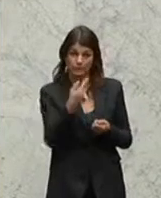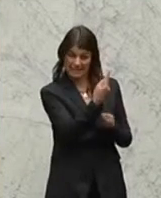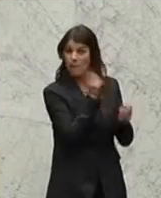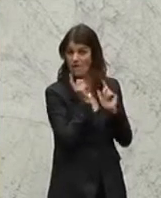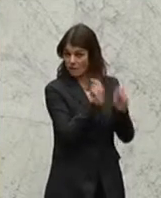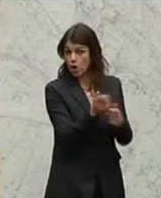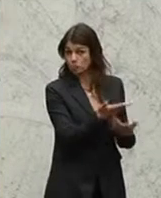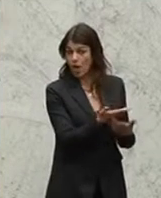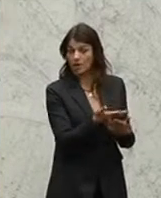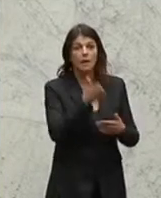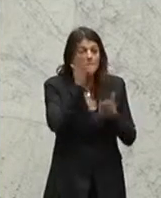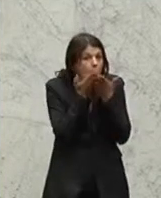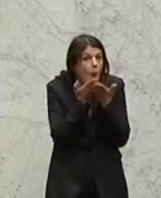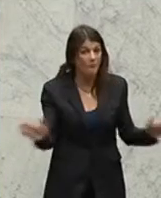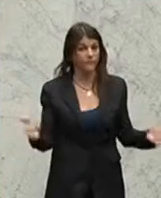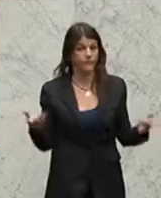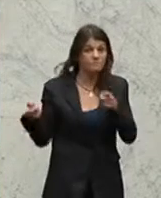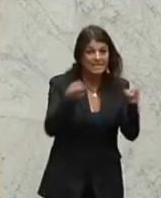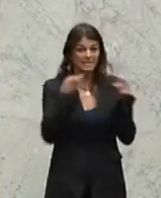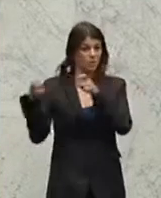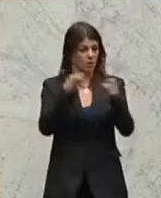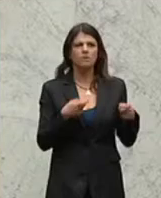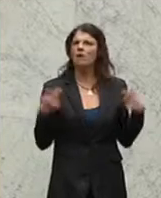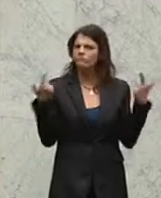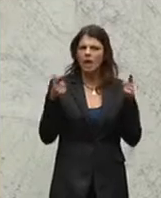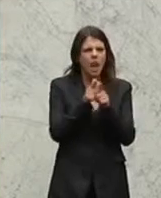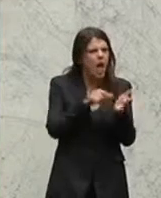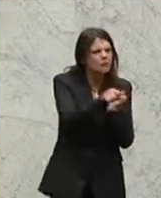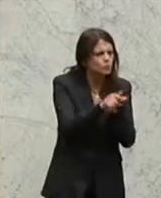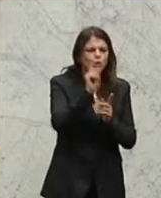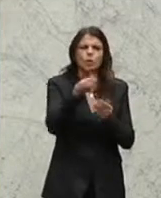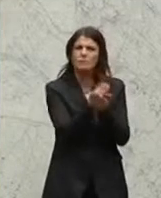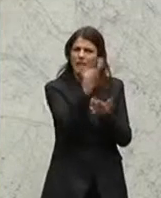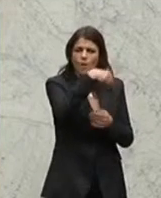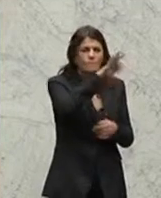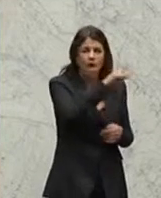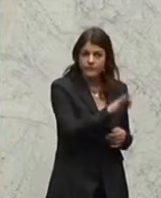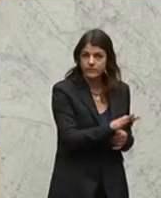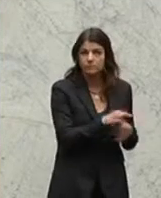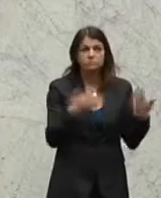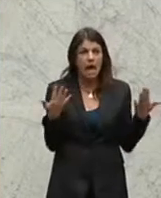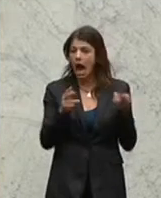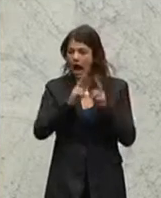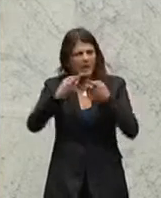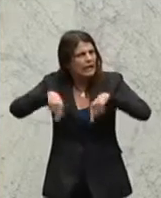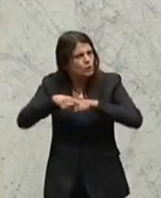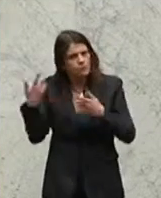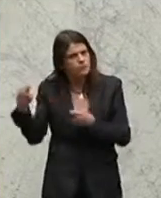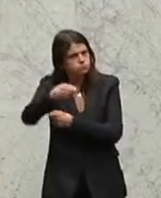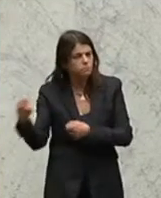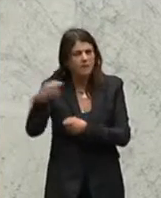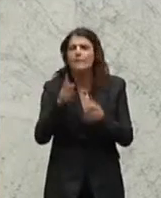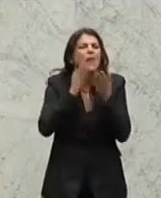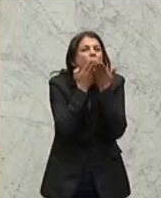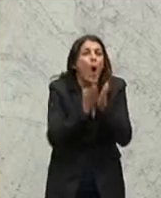vorgeschlagen ist, dann lassen Sie uns ganz offen darüber reden, welche Leistungen sollen aus dem FLAV bezahlt werden, welche aus anderen Ressorts, aber